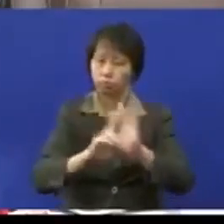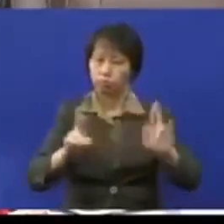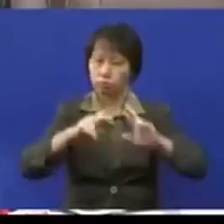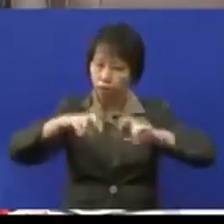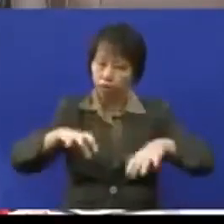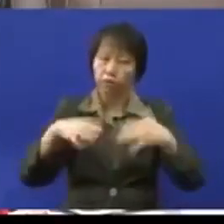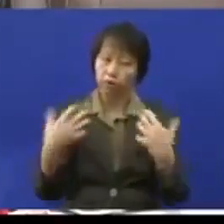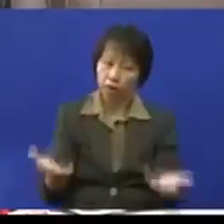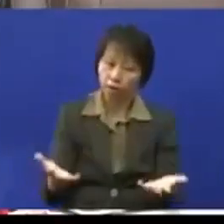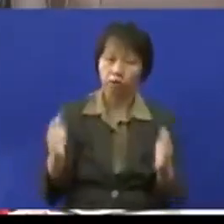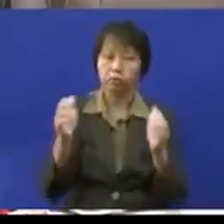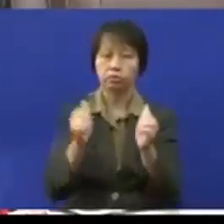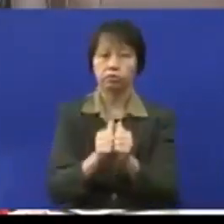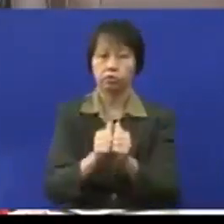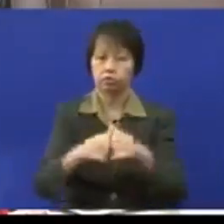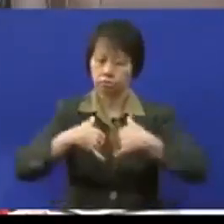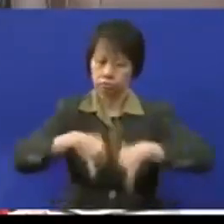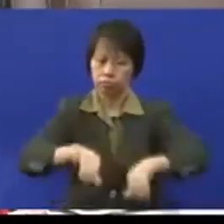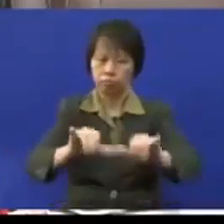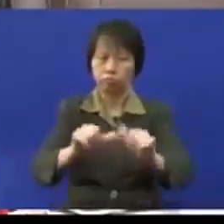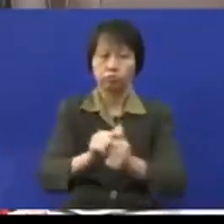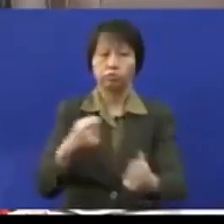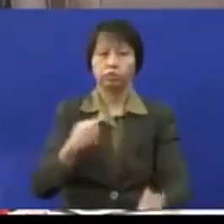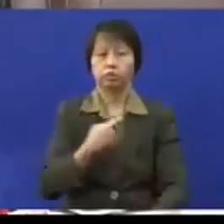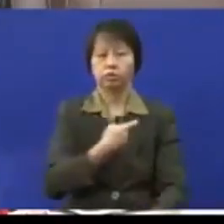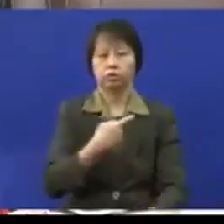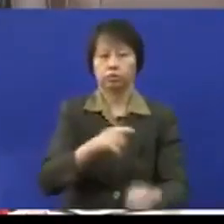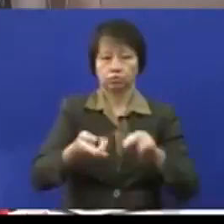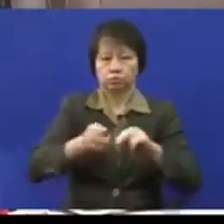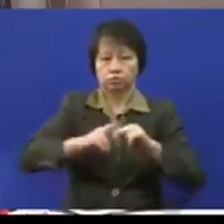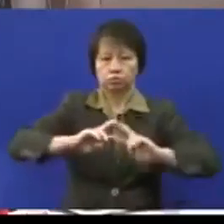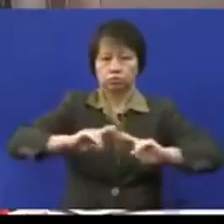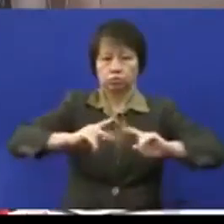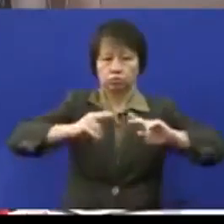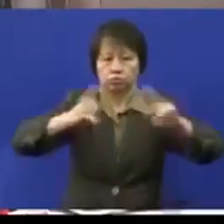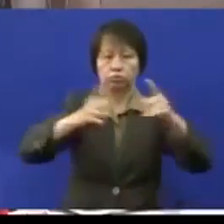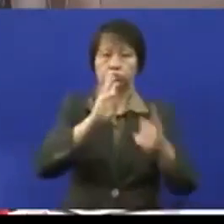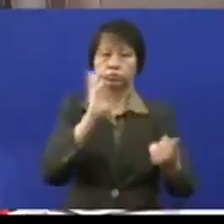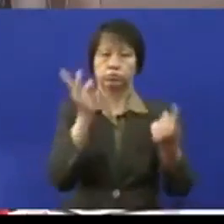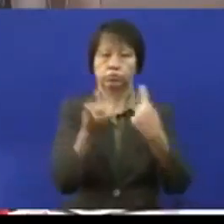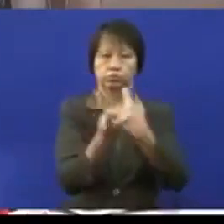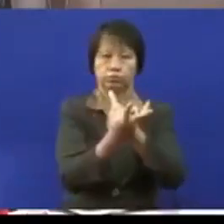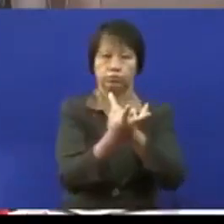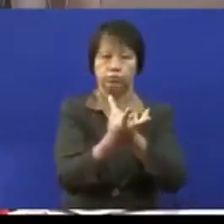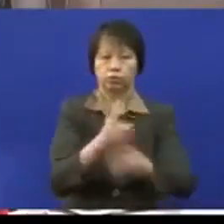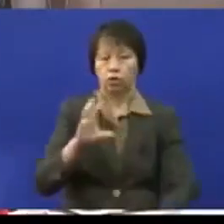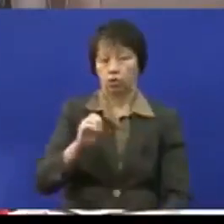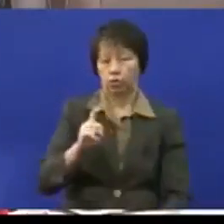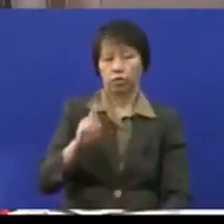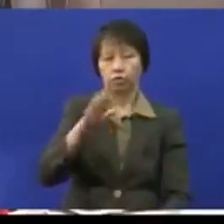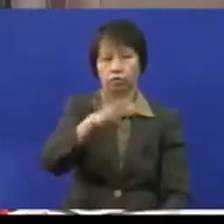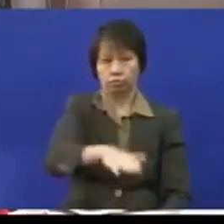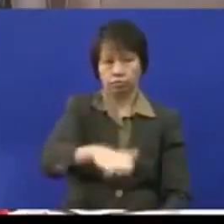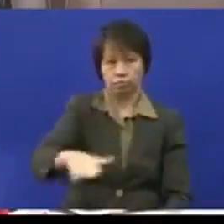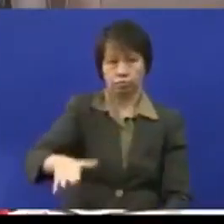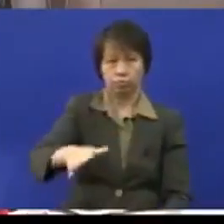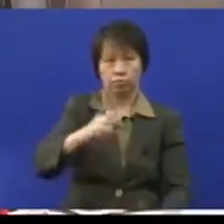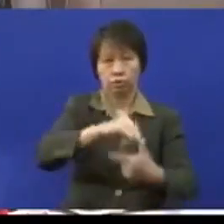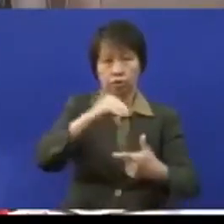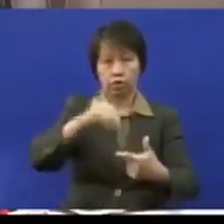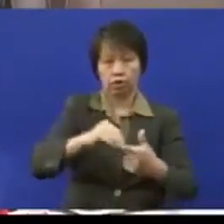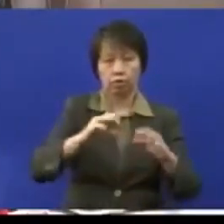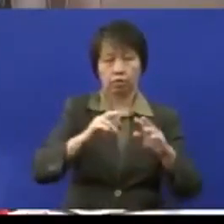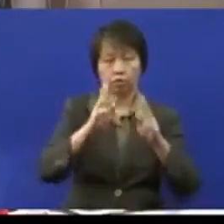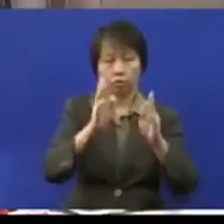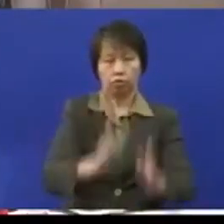bagaimanakan dengan holistiknya kita meningkatkan kebajikan OKU kanak-kanak OKU ataupun waga